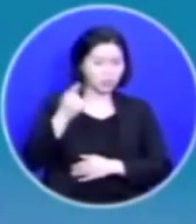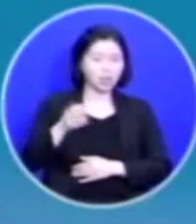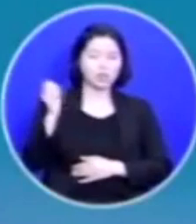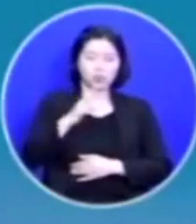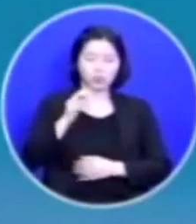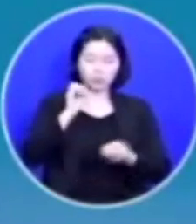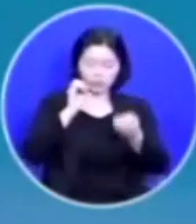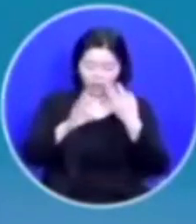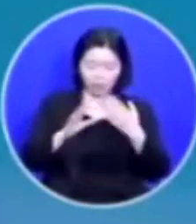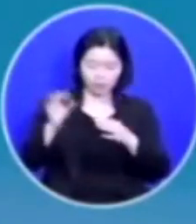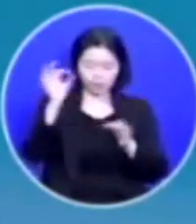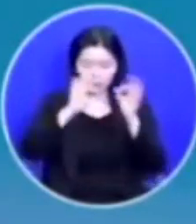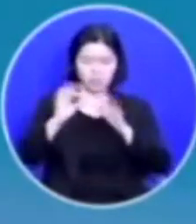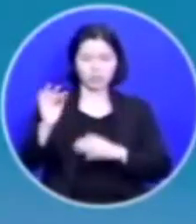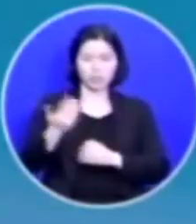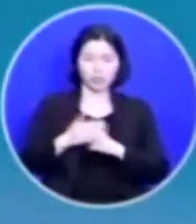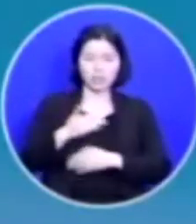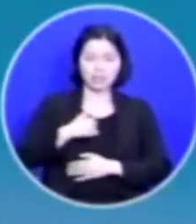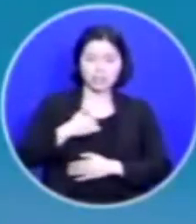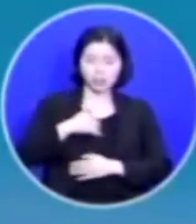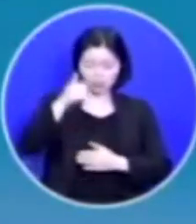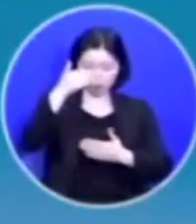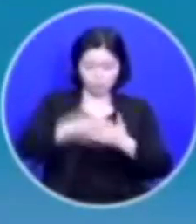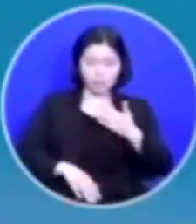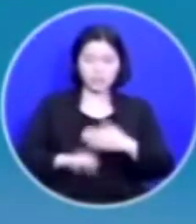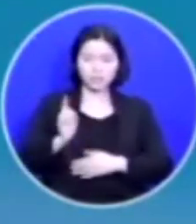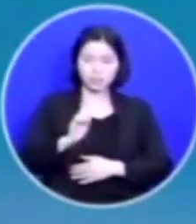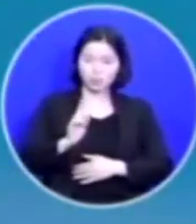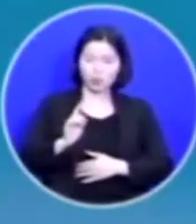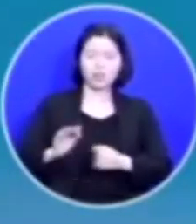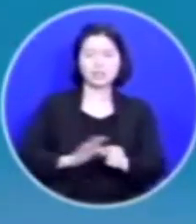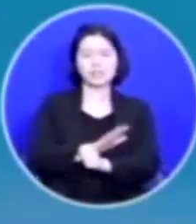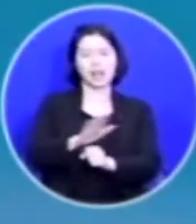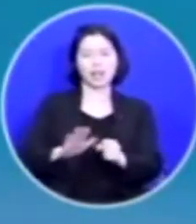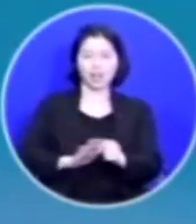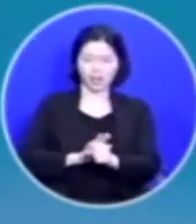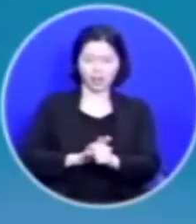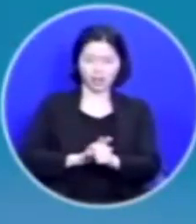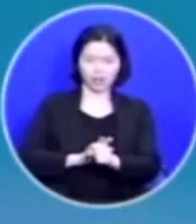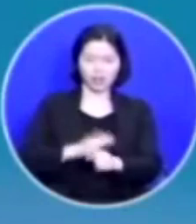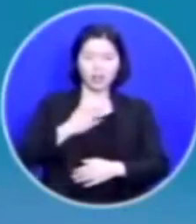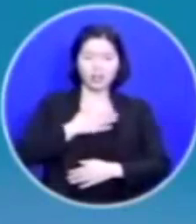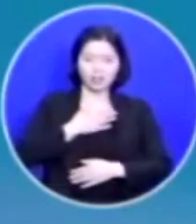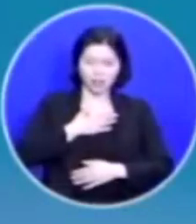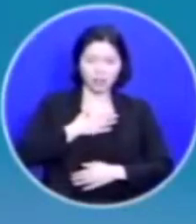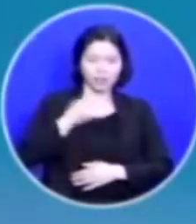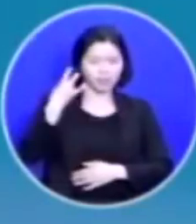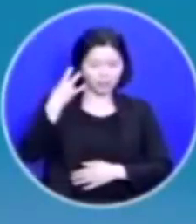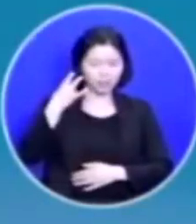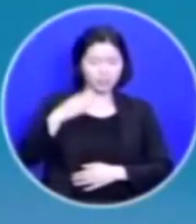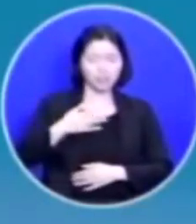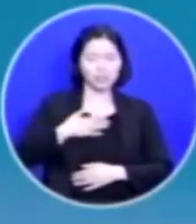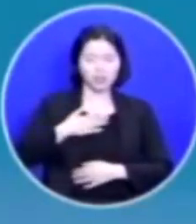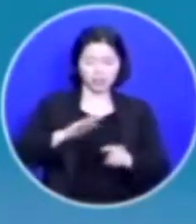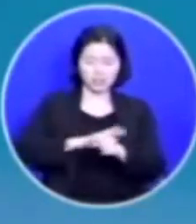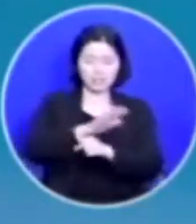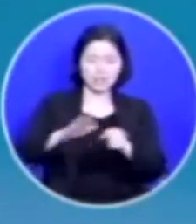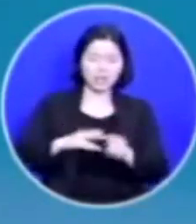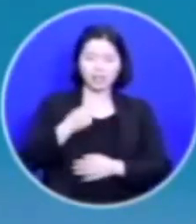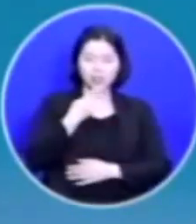답을 찾았습니다 저에게 빠진 것이 바로 사랑이라는 것을요 네 저에겐 사랑이 없었습니다